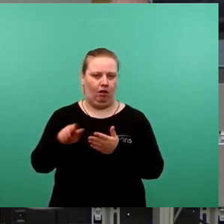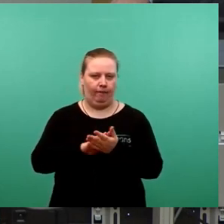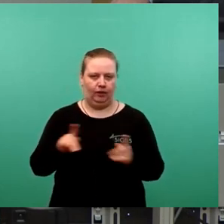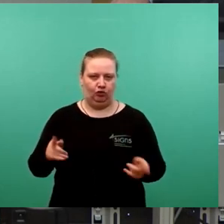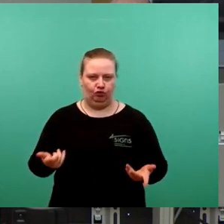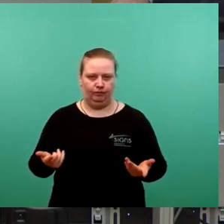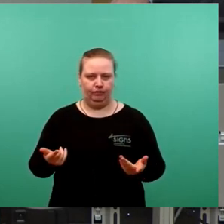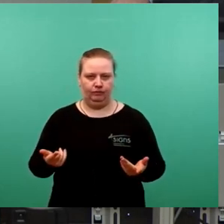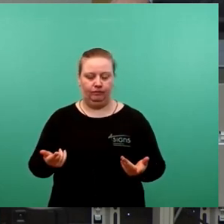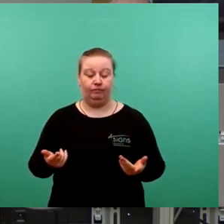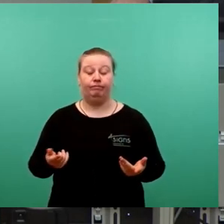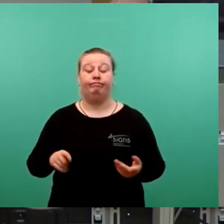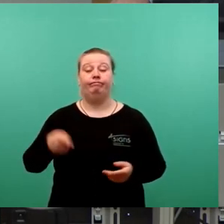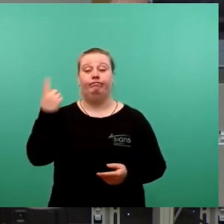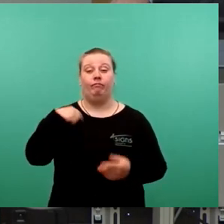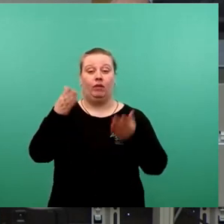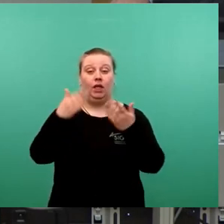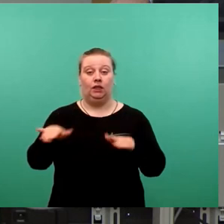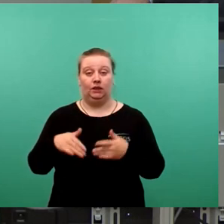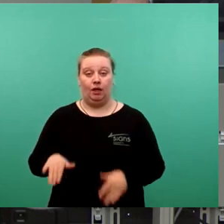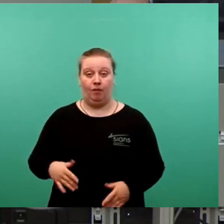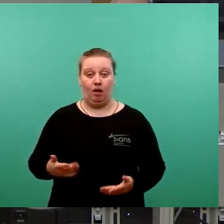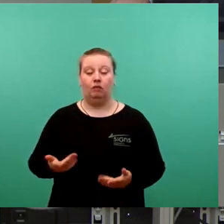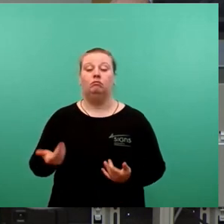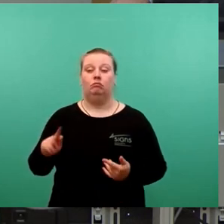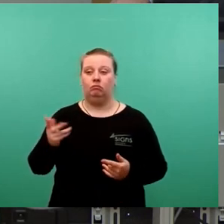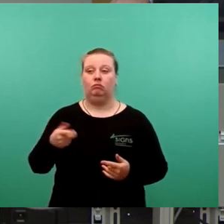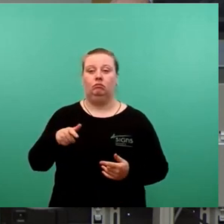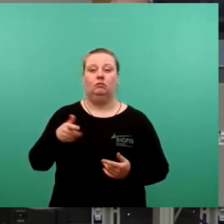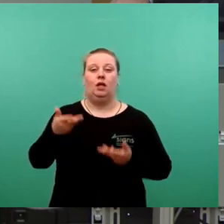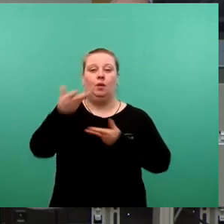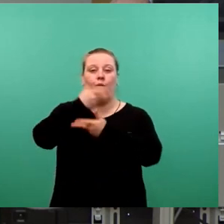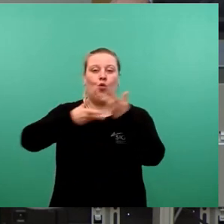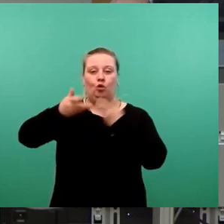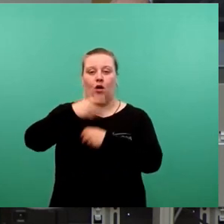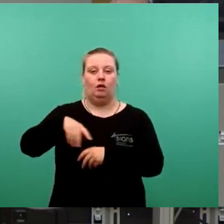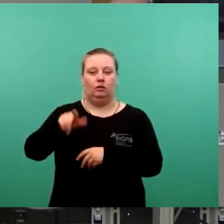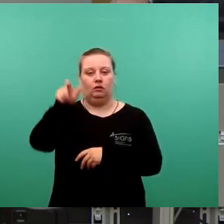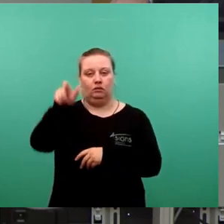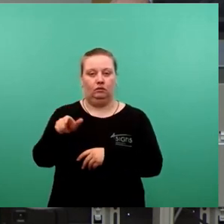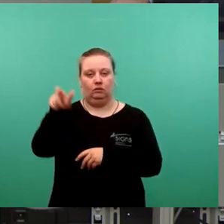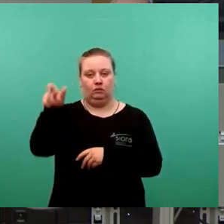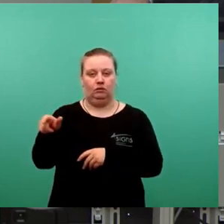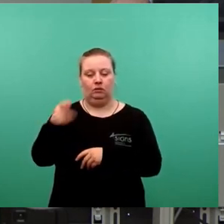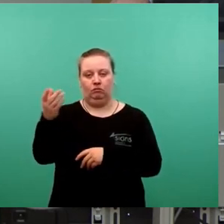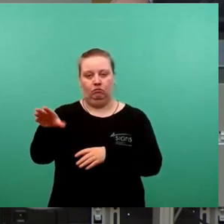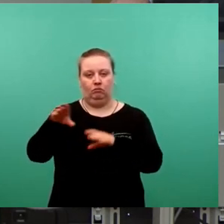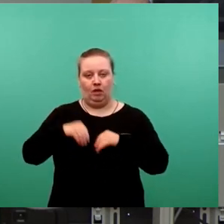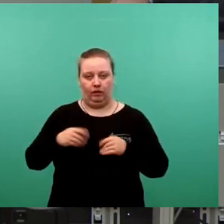Im Dezember haben wir uns dann einen Moderatorenprozess unter Leitung von Gunter Röstl und Thomas de Maizière gestellt.